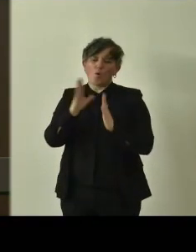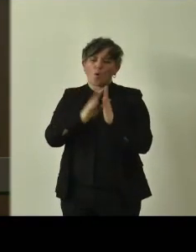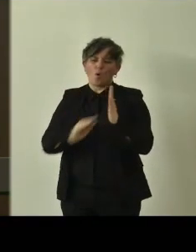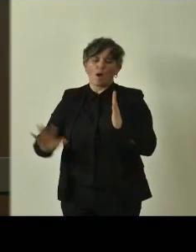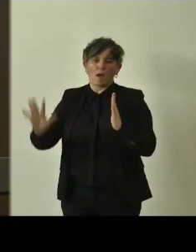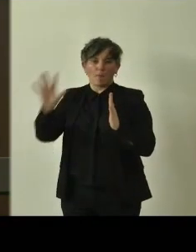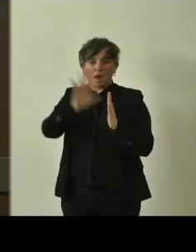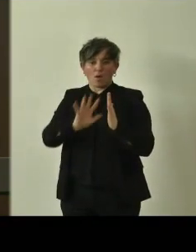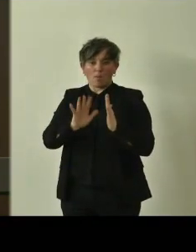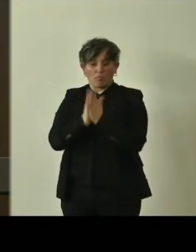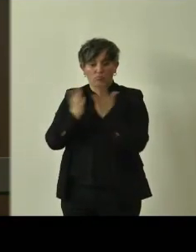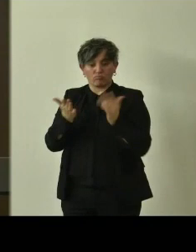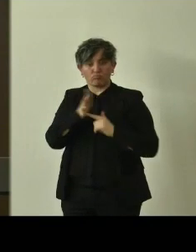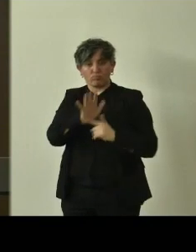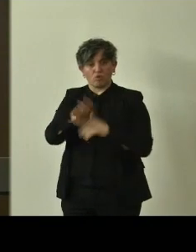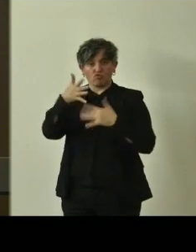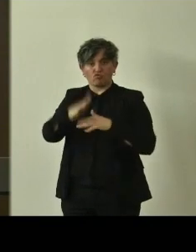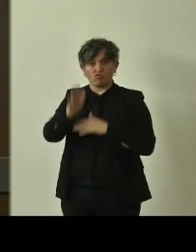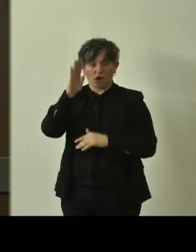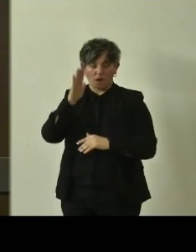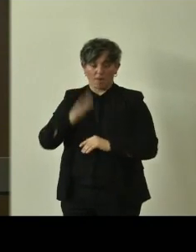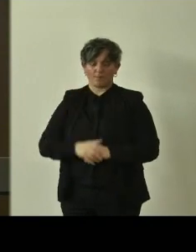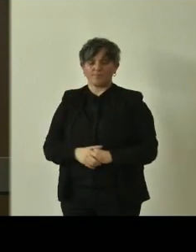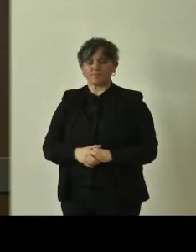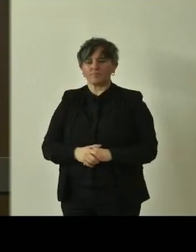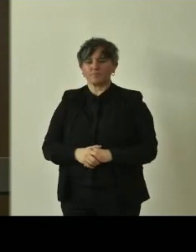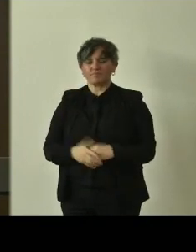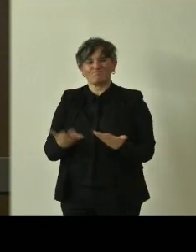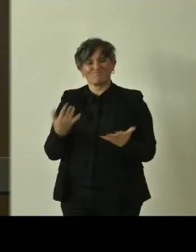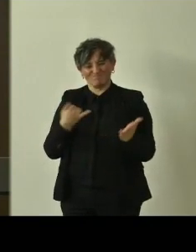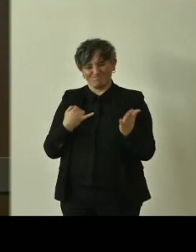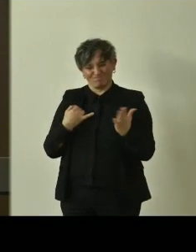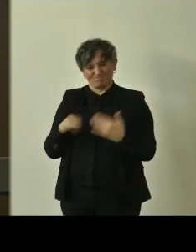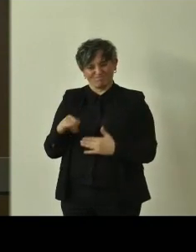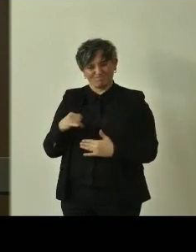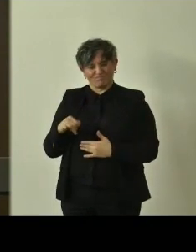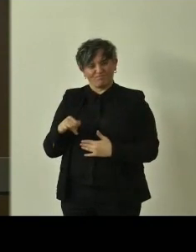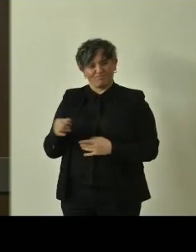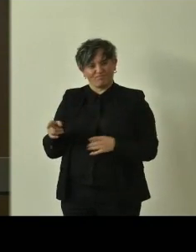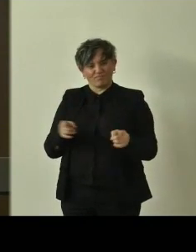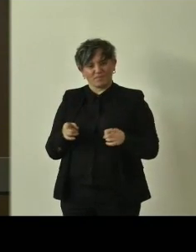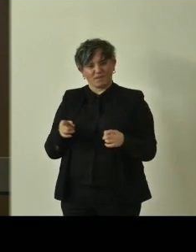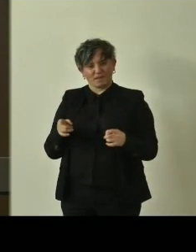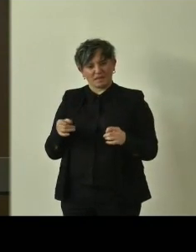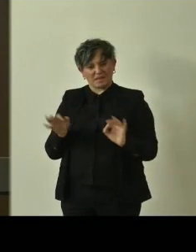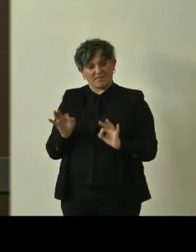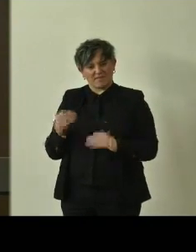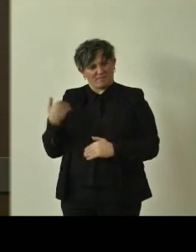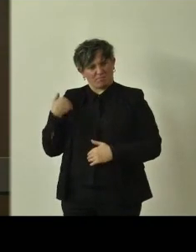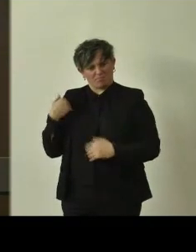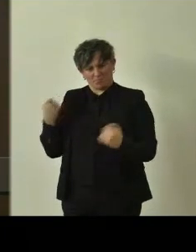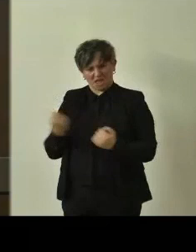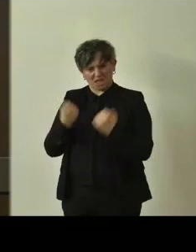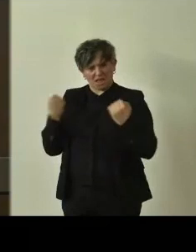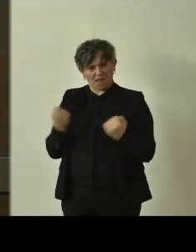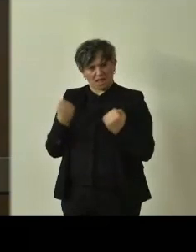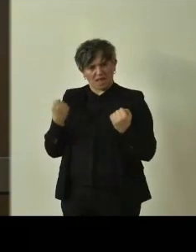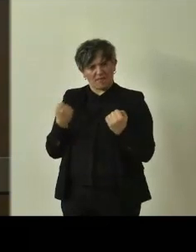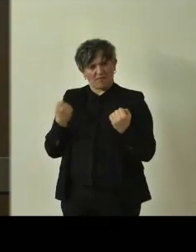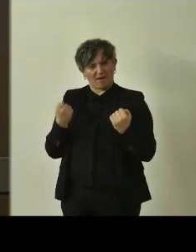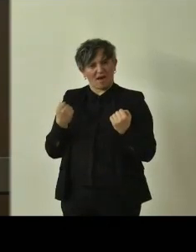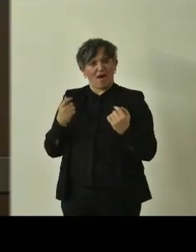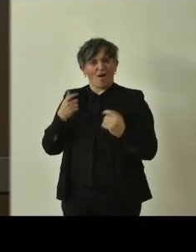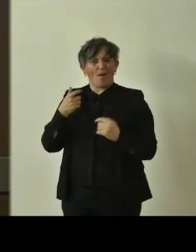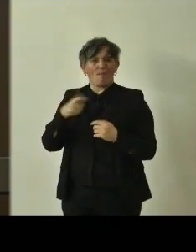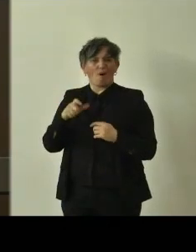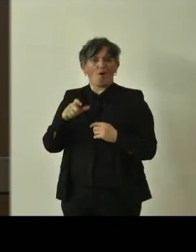pubblicazione. Come recente iniziativa per dare maggiore visibilità